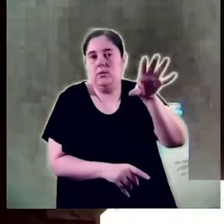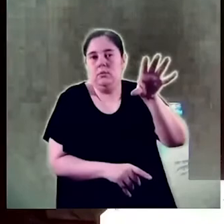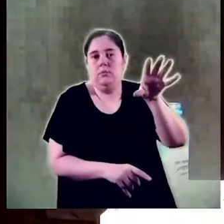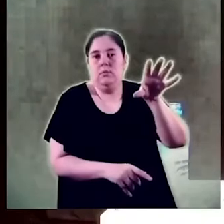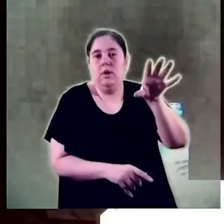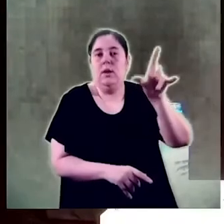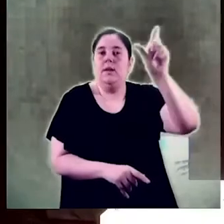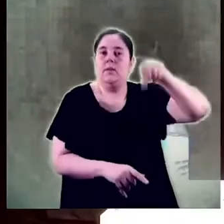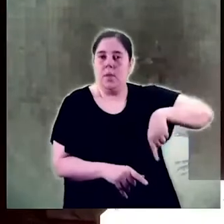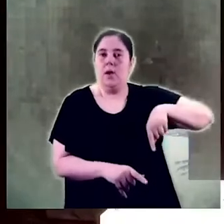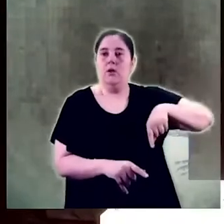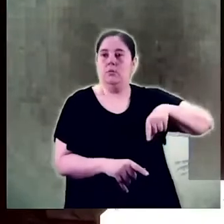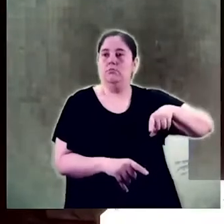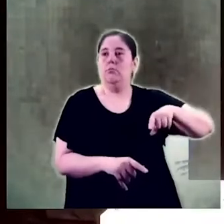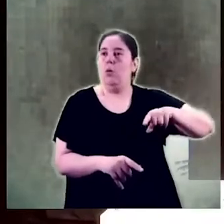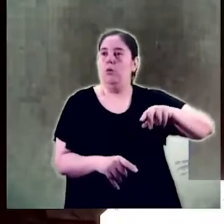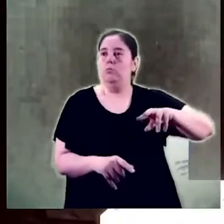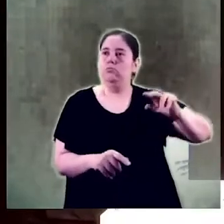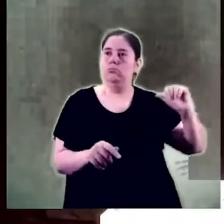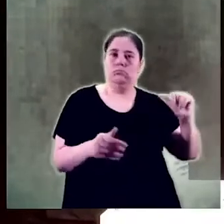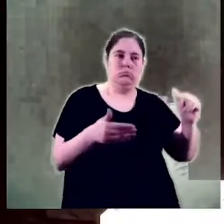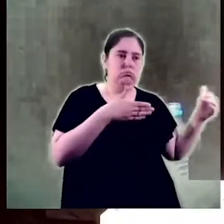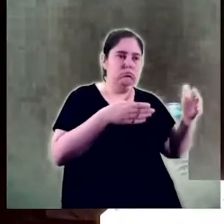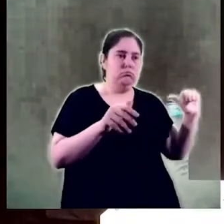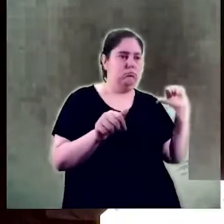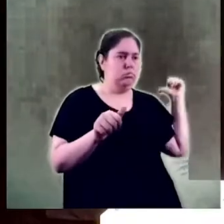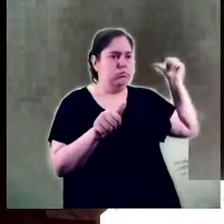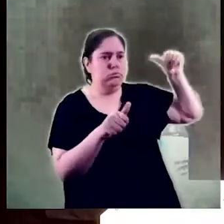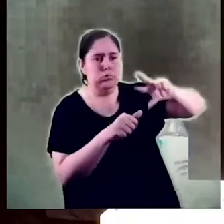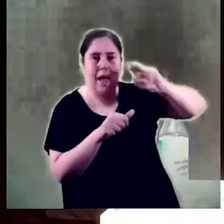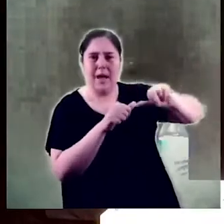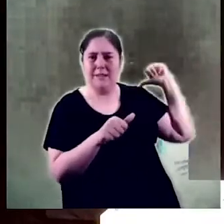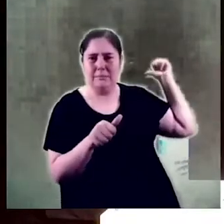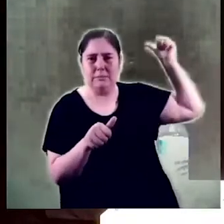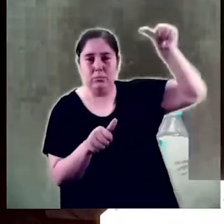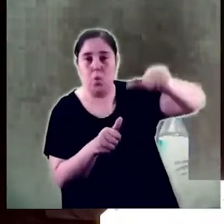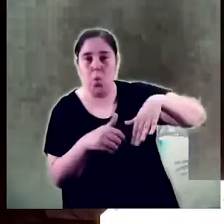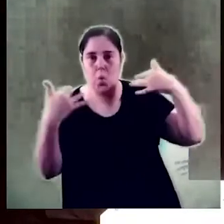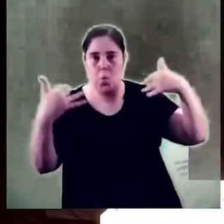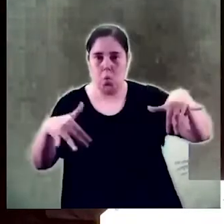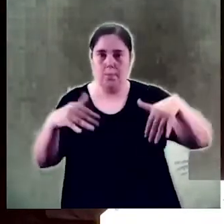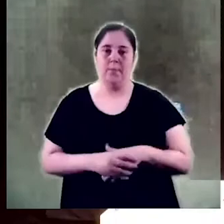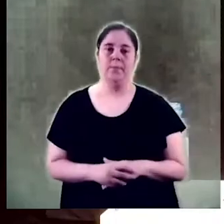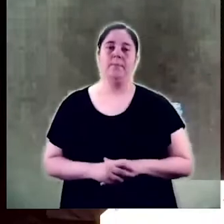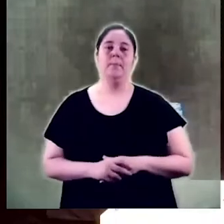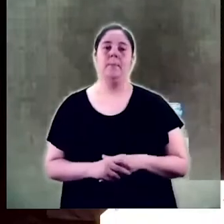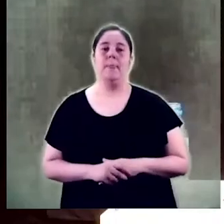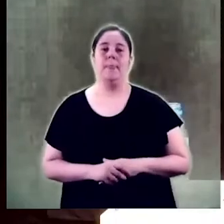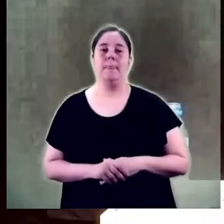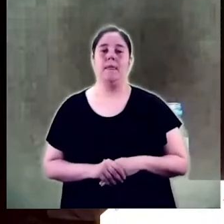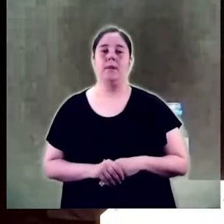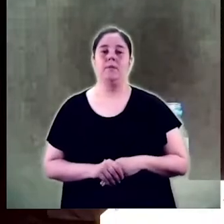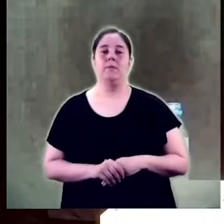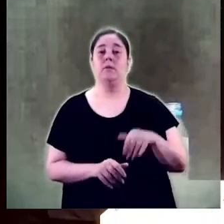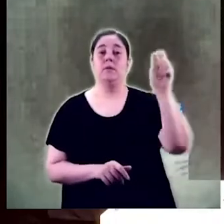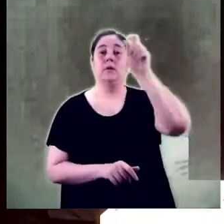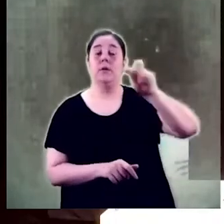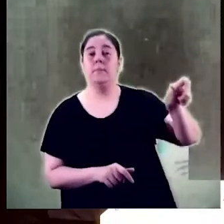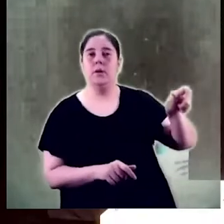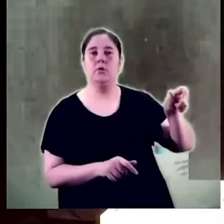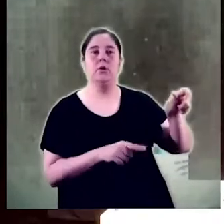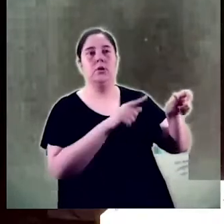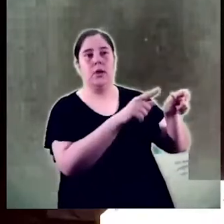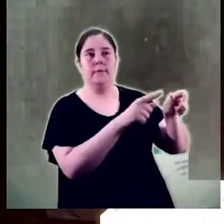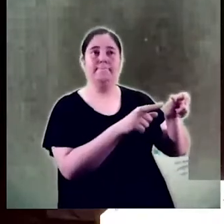que posseixen una llarga i reconeguda trajectòria en aquest àmbit. Són persones que tot sovint els han fet pagar el